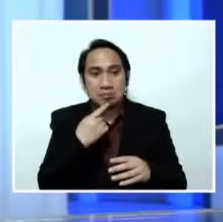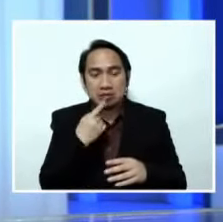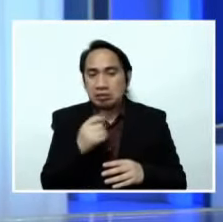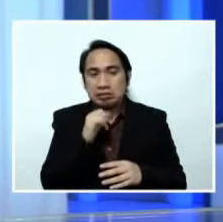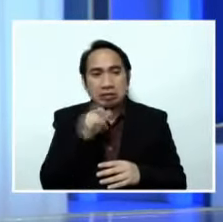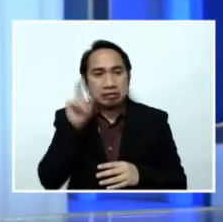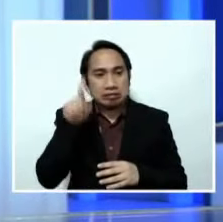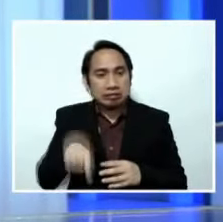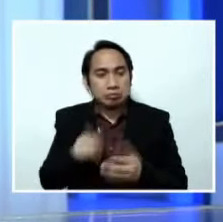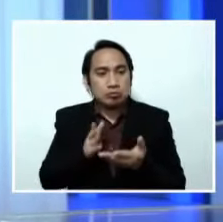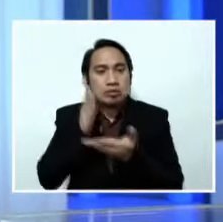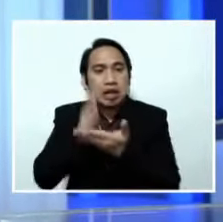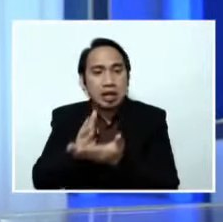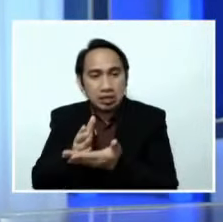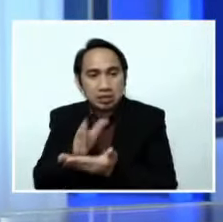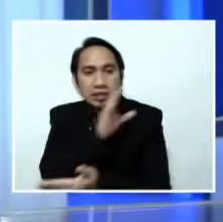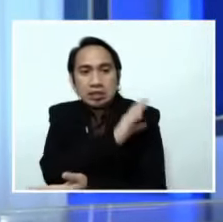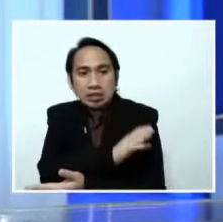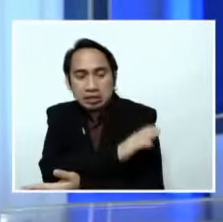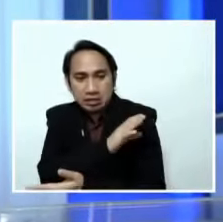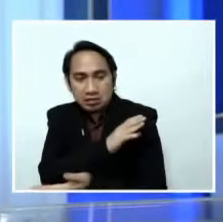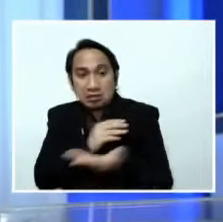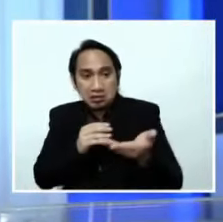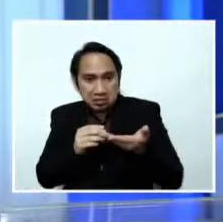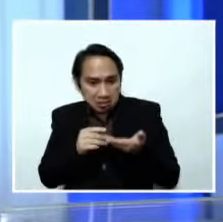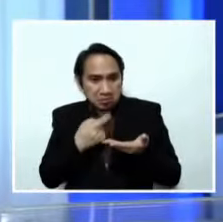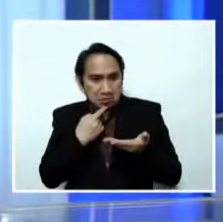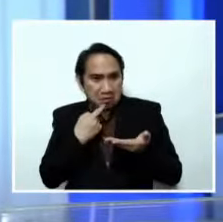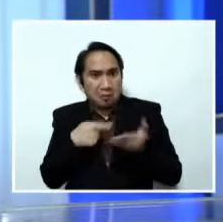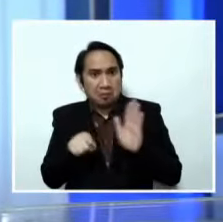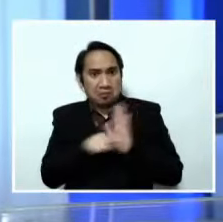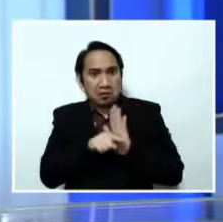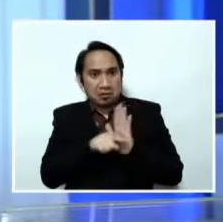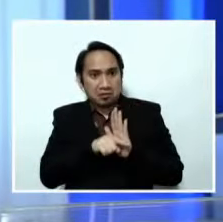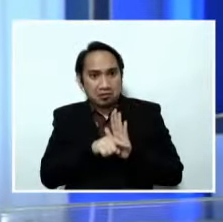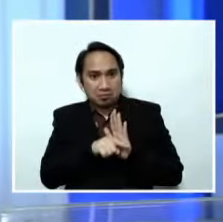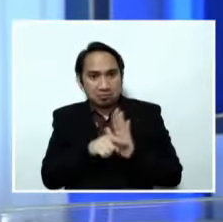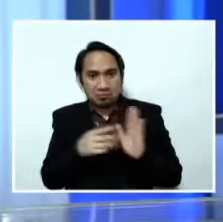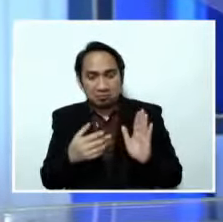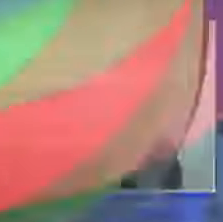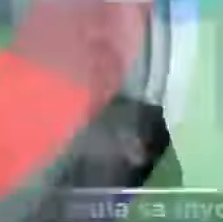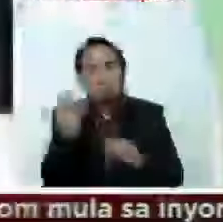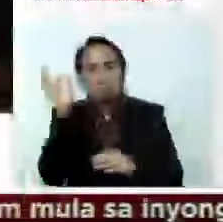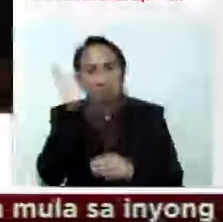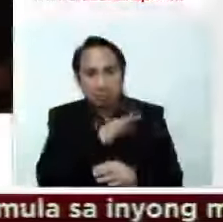negatibo na rin ang resulta. Nagpapatrol April Rafales.